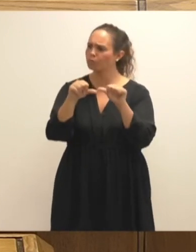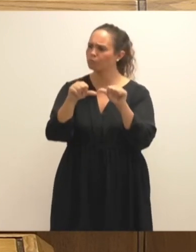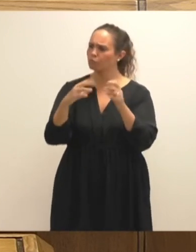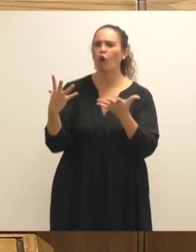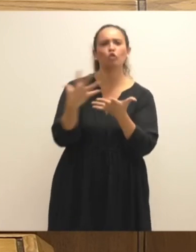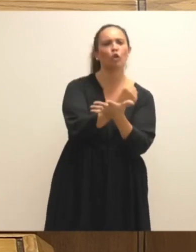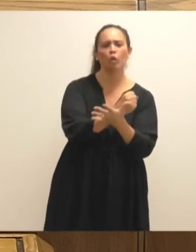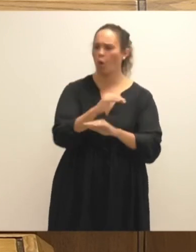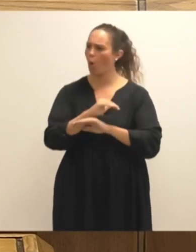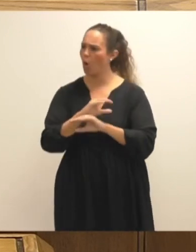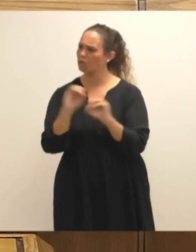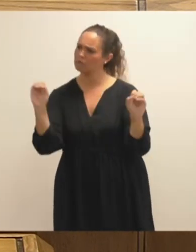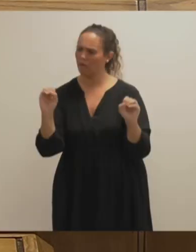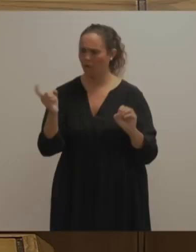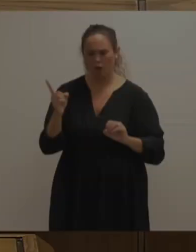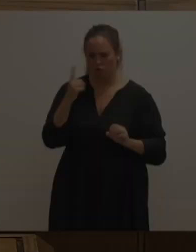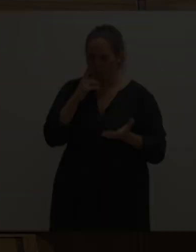paradigma hori ulertzea. nuela. Eta